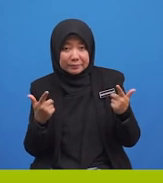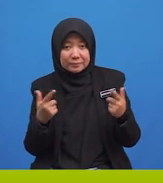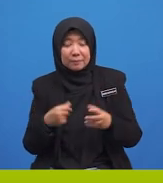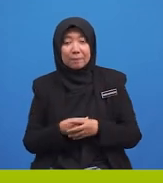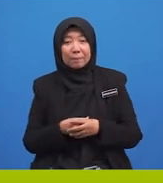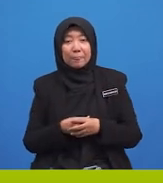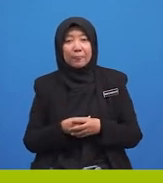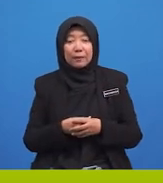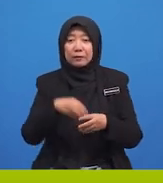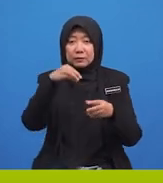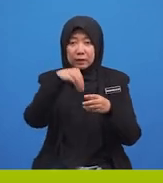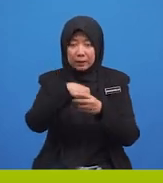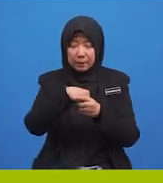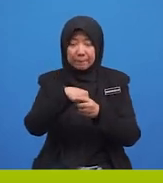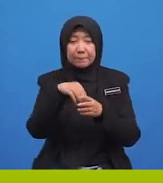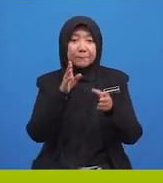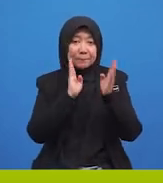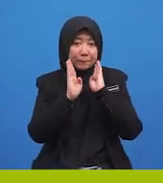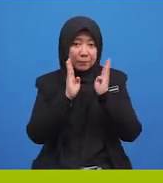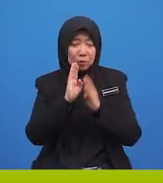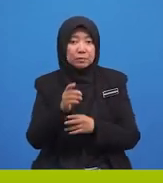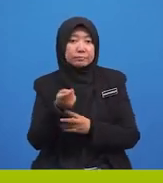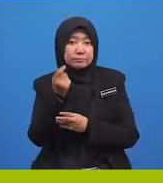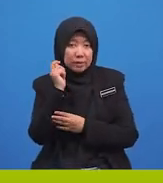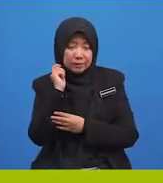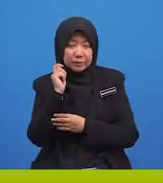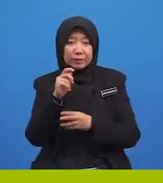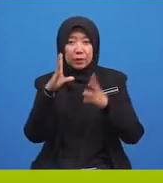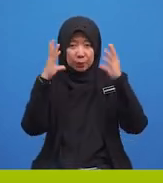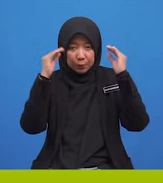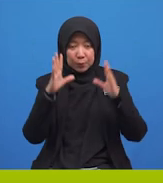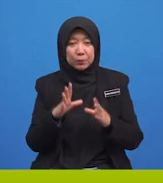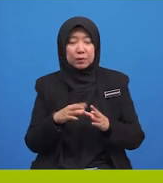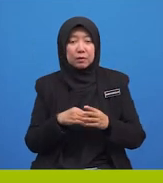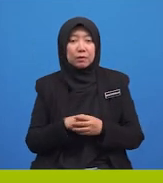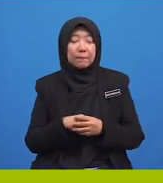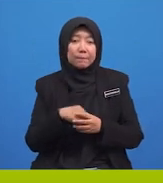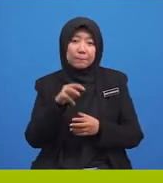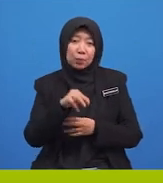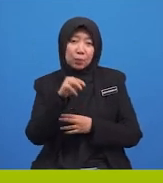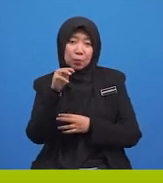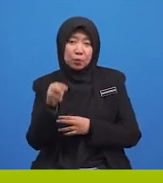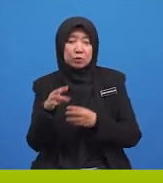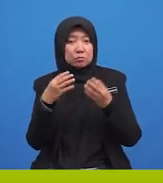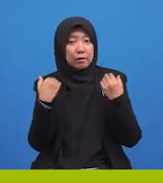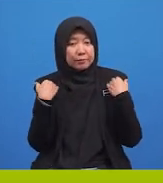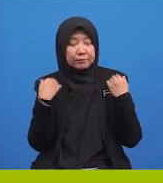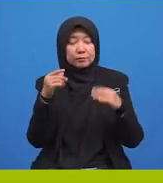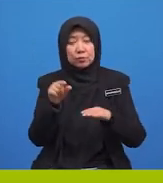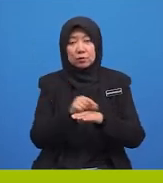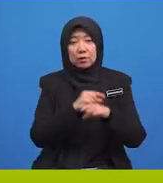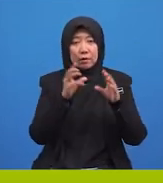Dalam dialog sebentar tadi, guru dan murid tersebut telah menggunakan ayat yang